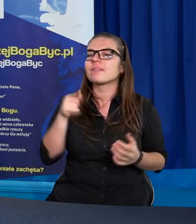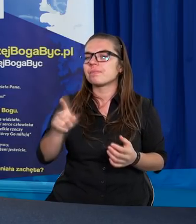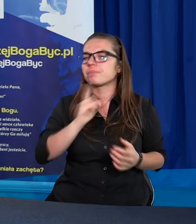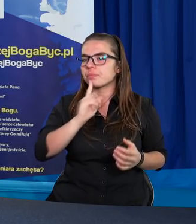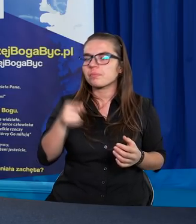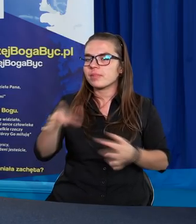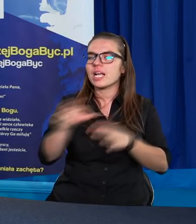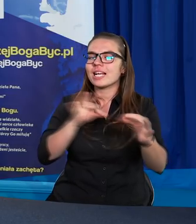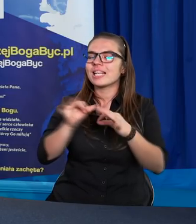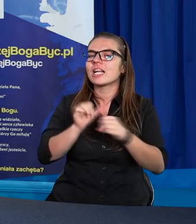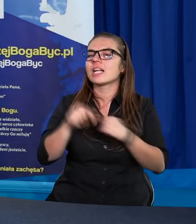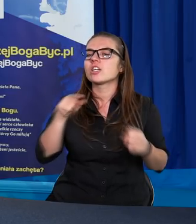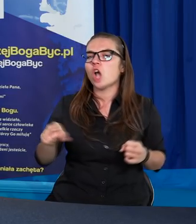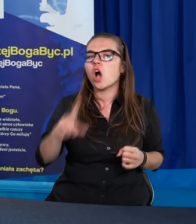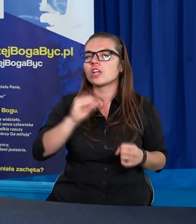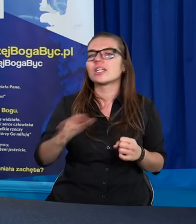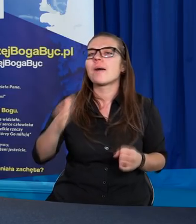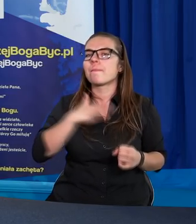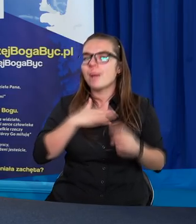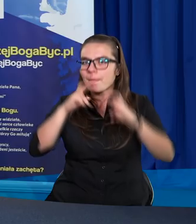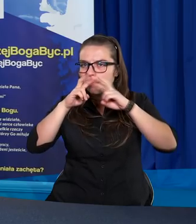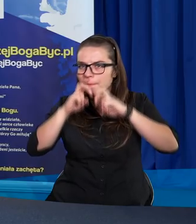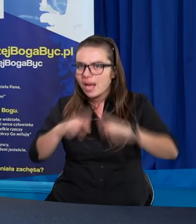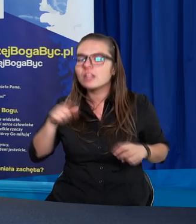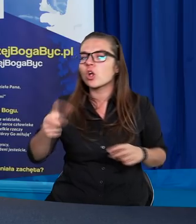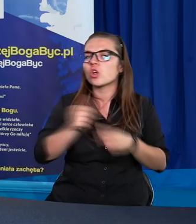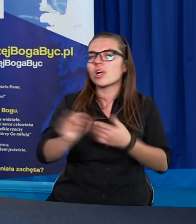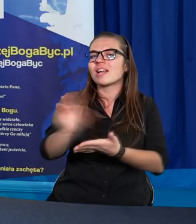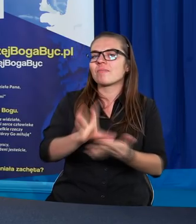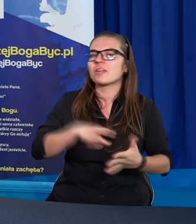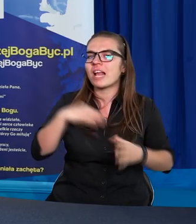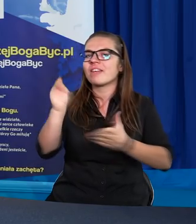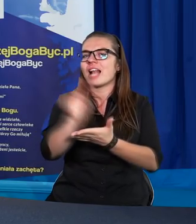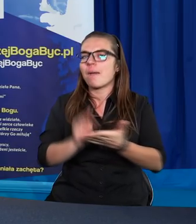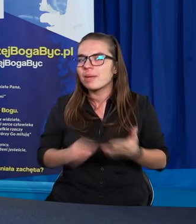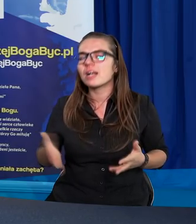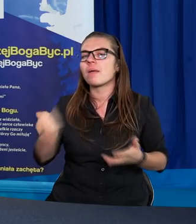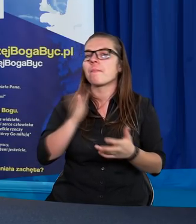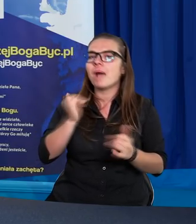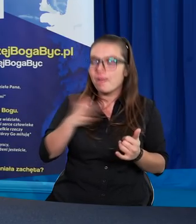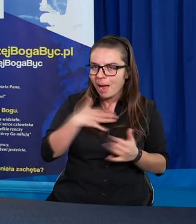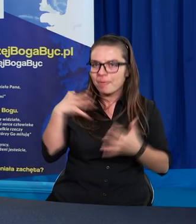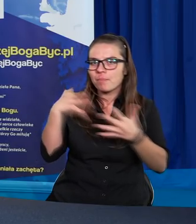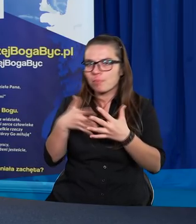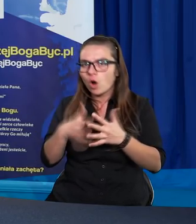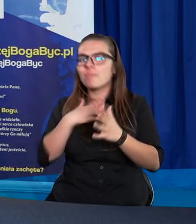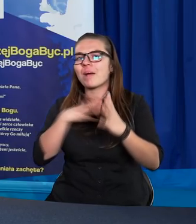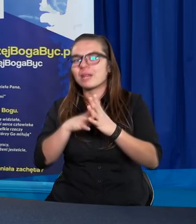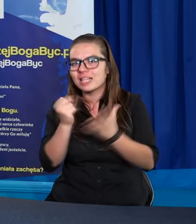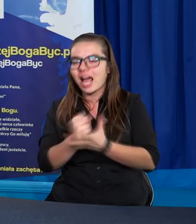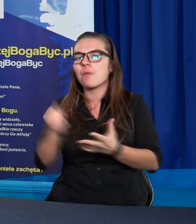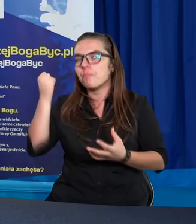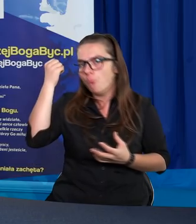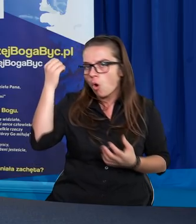przesłaniem tej historii jest to, że mamy badać to, co jest napisane w Piśmie Świętym, że mamy zakon, mamy proroków, mamy